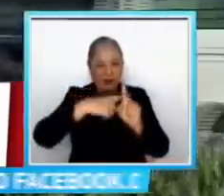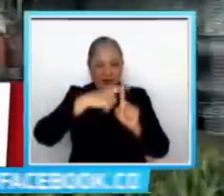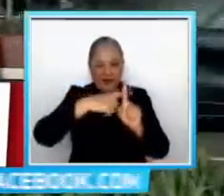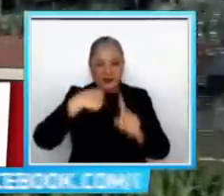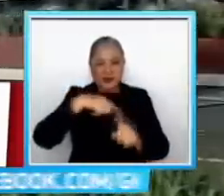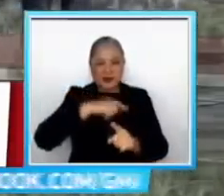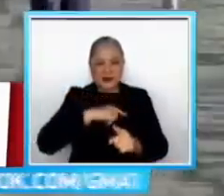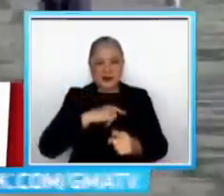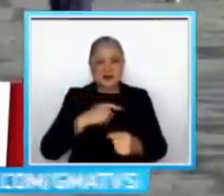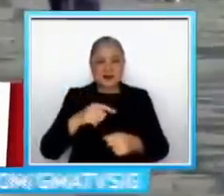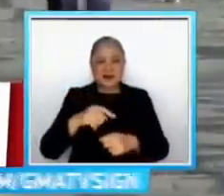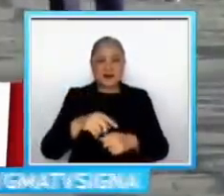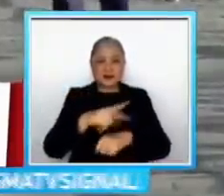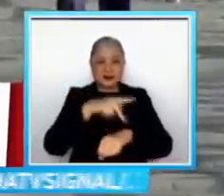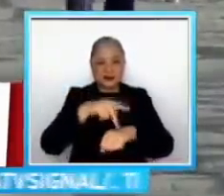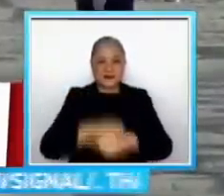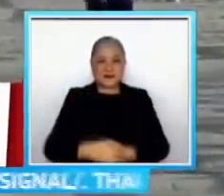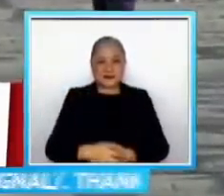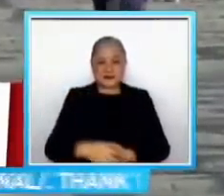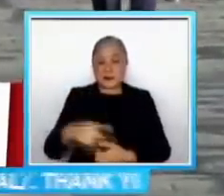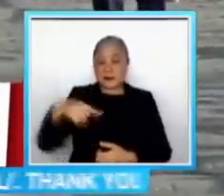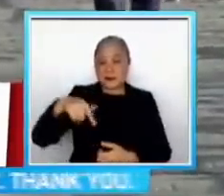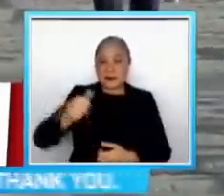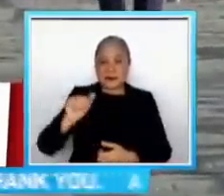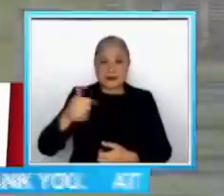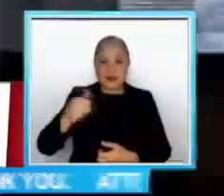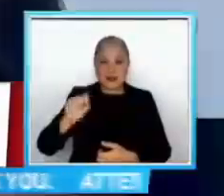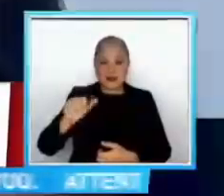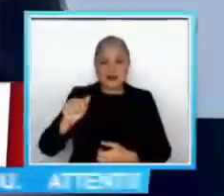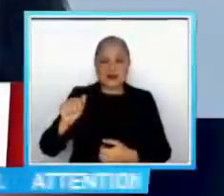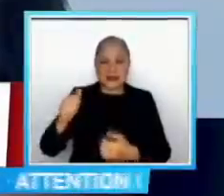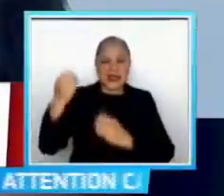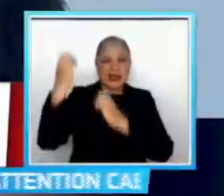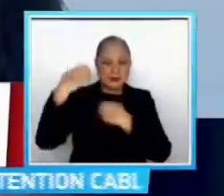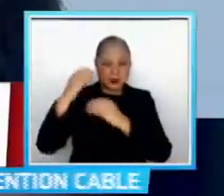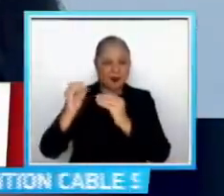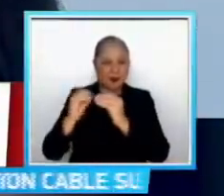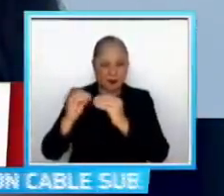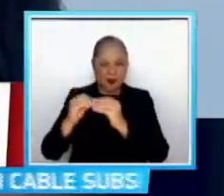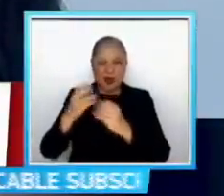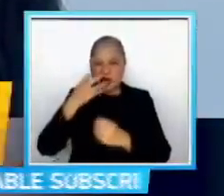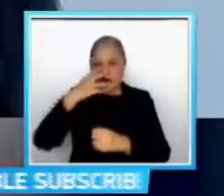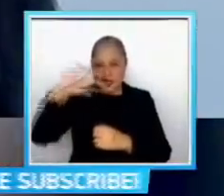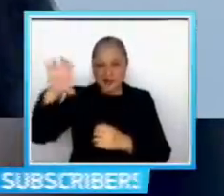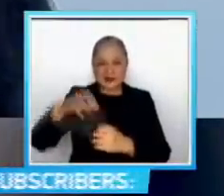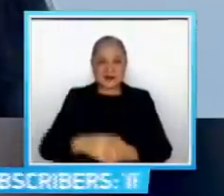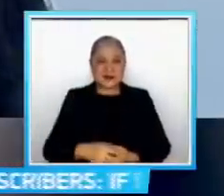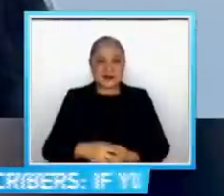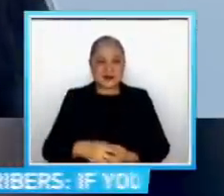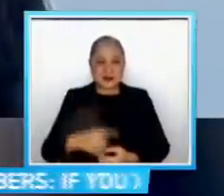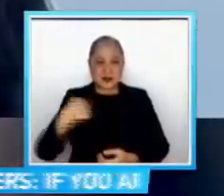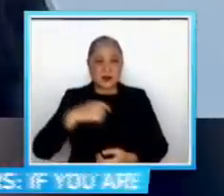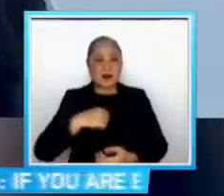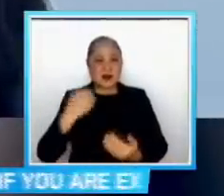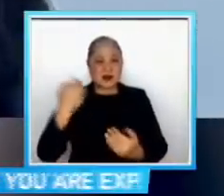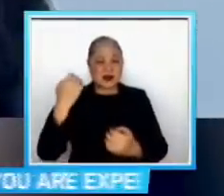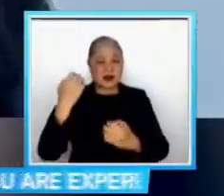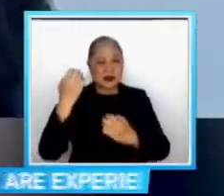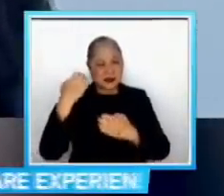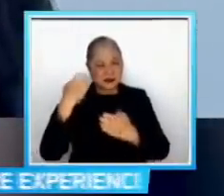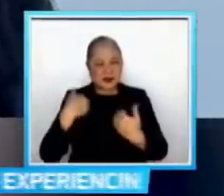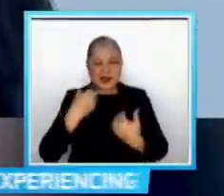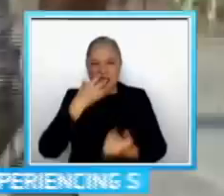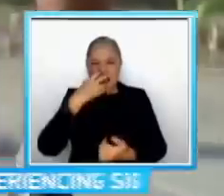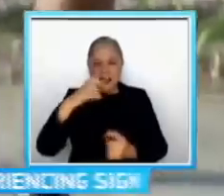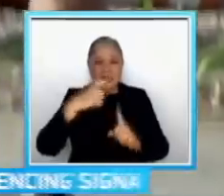Babala ng pag-asa, asahang mas iinit pa ang panahon Historically, nakakaranas po tayo ng pinakamainit ng temperatura sa